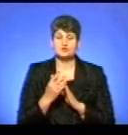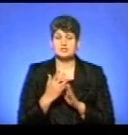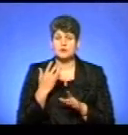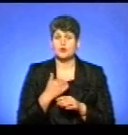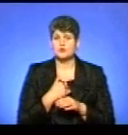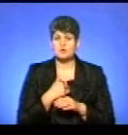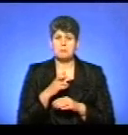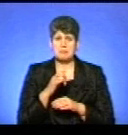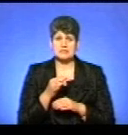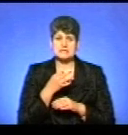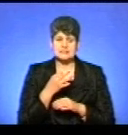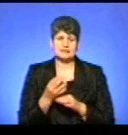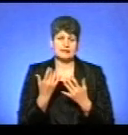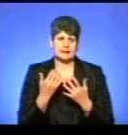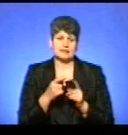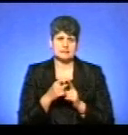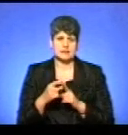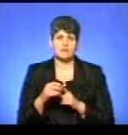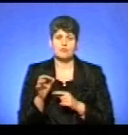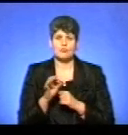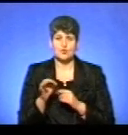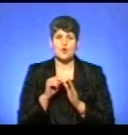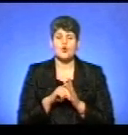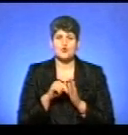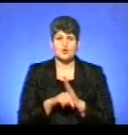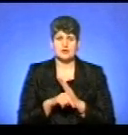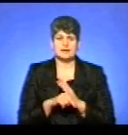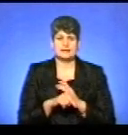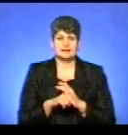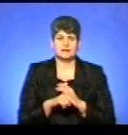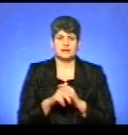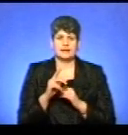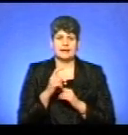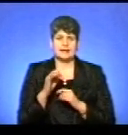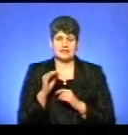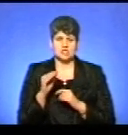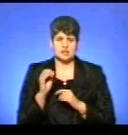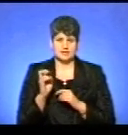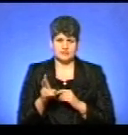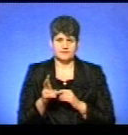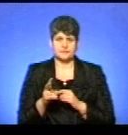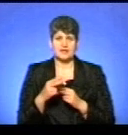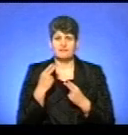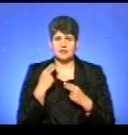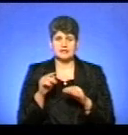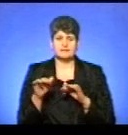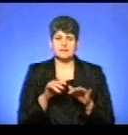сказати декілька слів про роль хижаків в екосистемах. Ефективність заходів